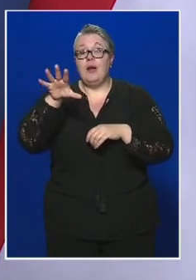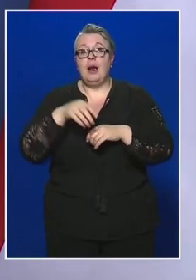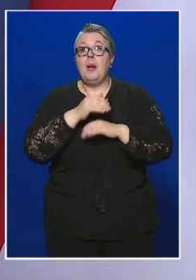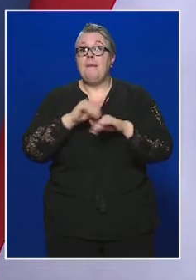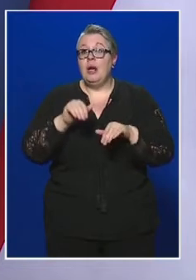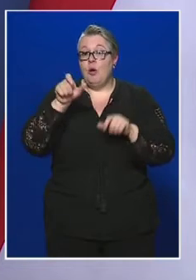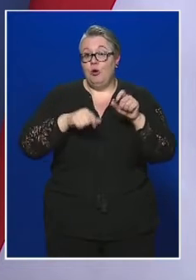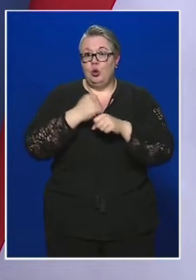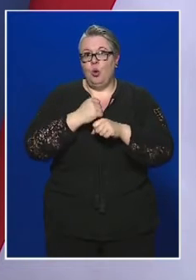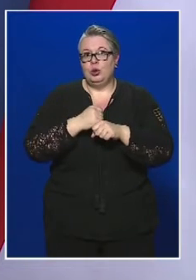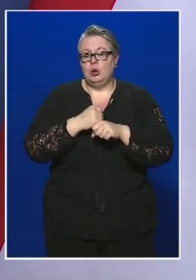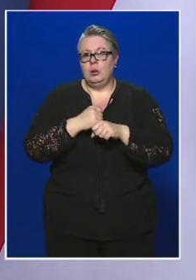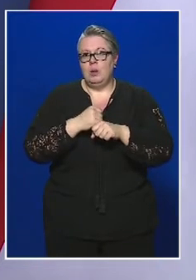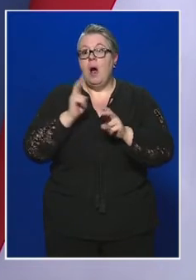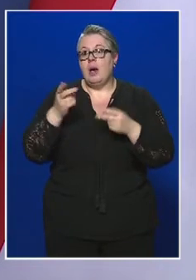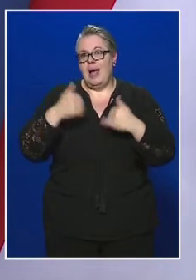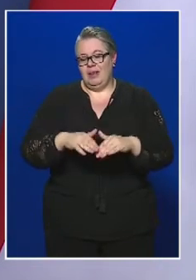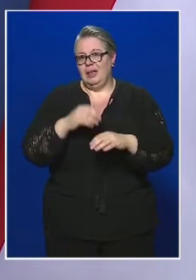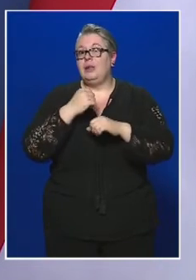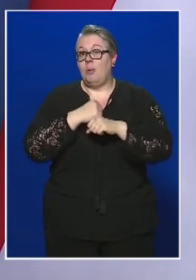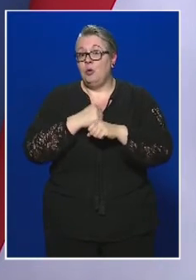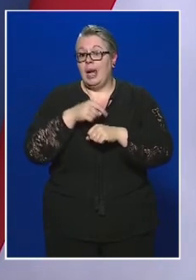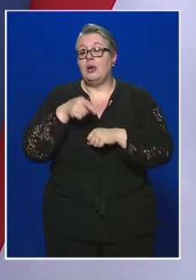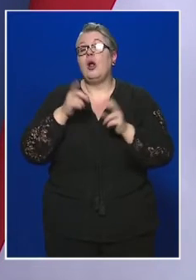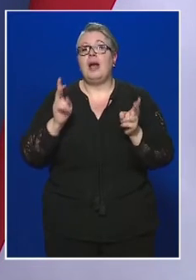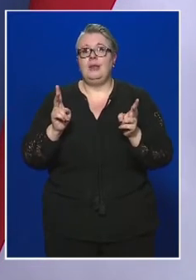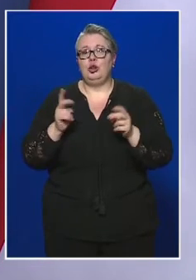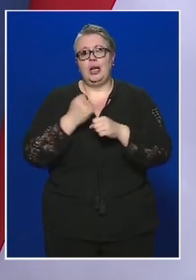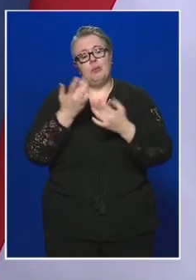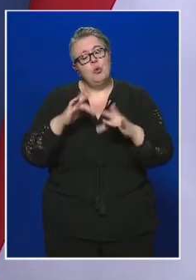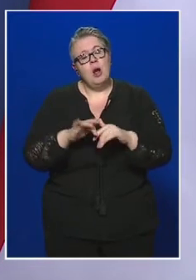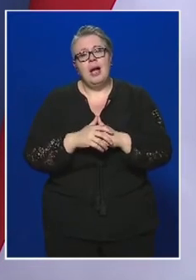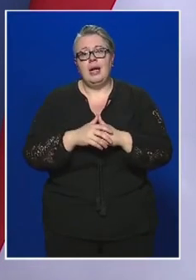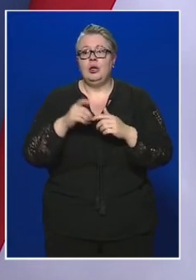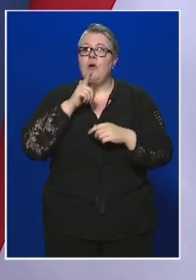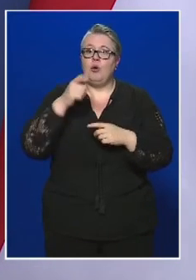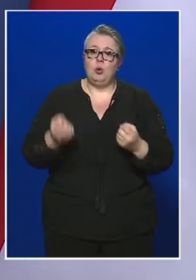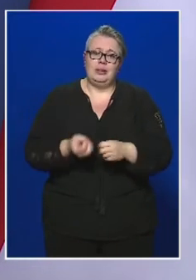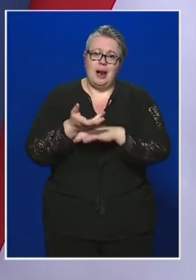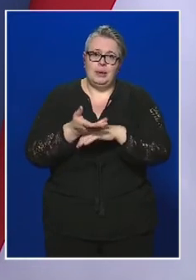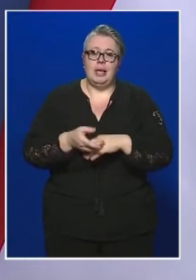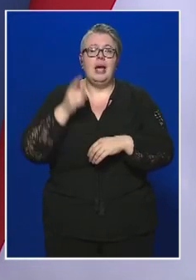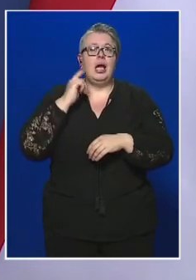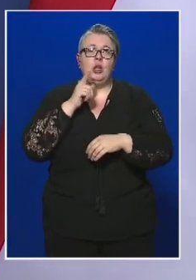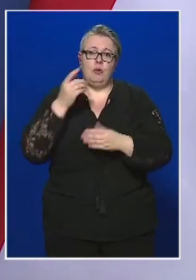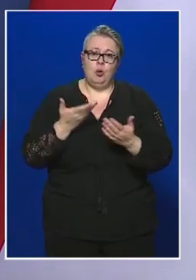Akik elvesztették az állásukat, azoknak is lehetőséget, munkahelyet fogunk teremteni, és esélyt fogunk kínálni.